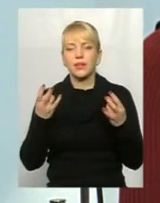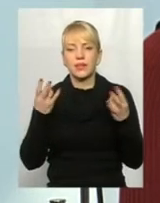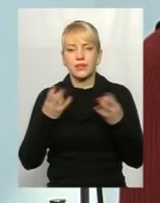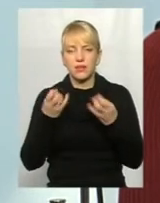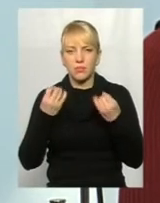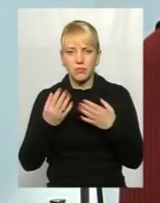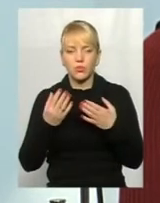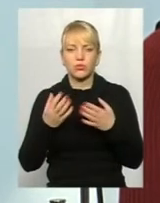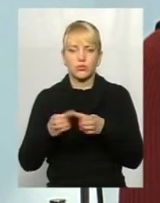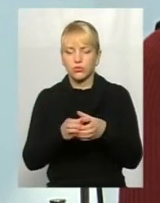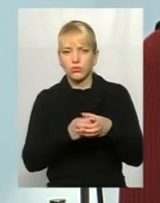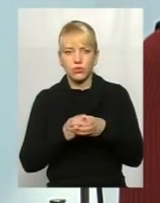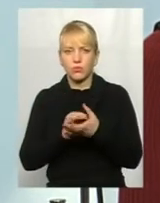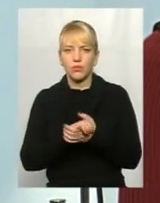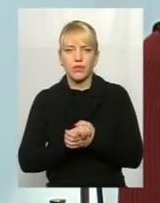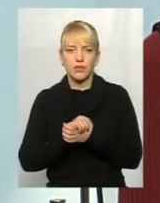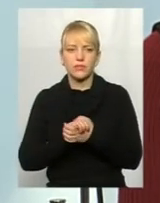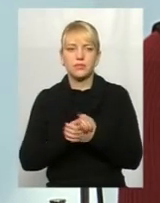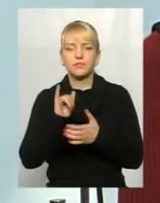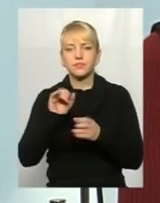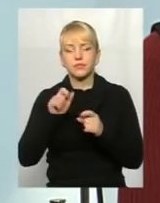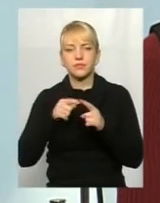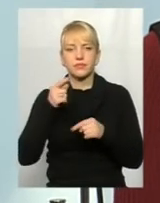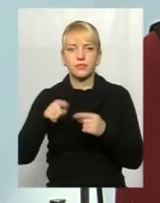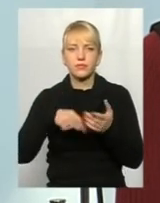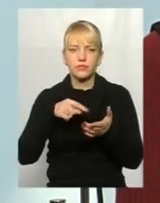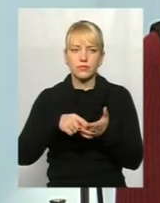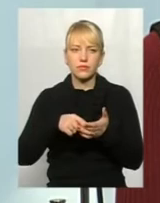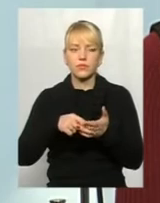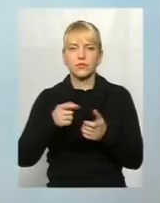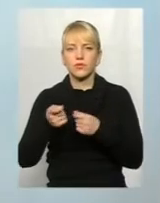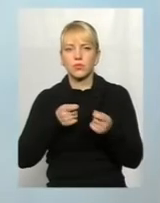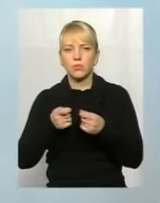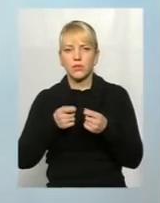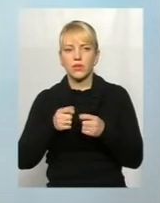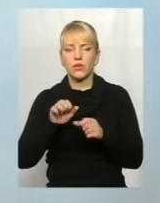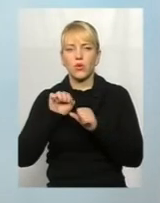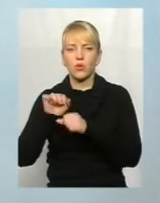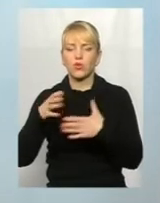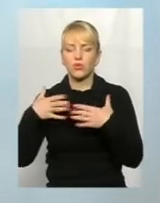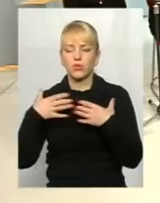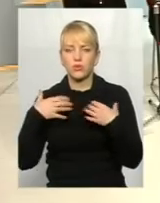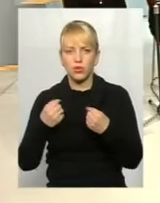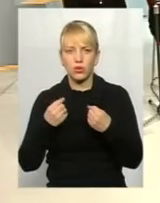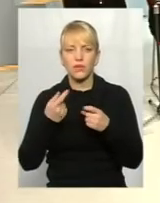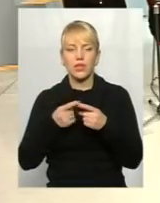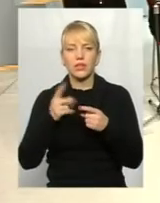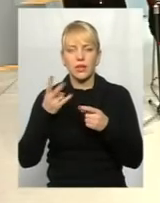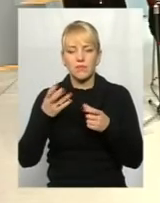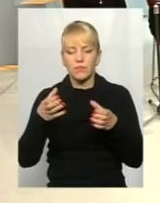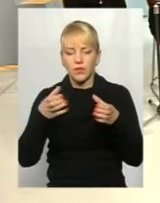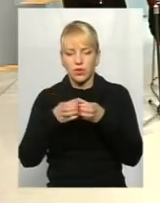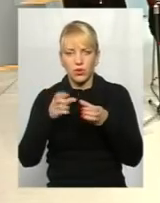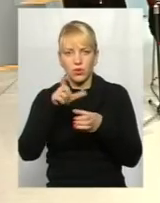згрупуватися, чи ми б, може, навіть через міське управління охорони здоров'я вибрали Борис Васильович цю групу пацієнтів і звернулися